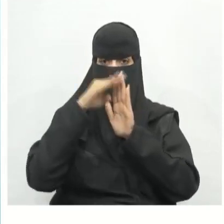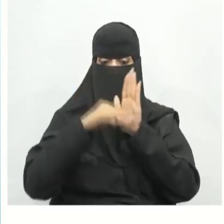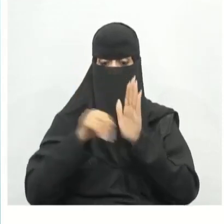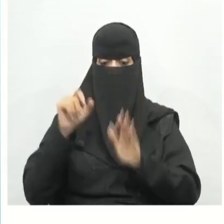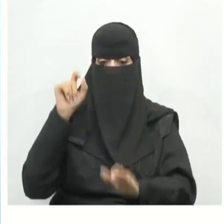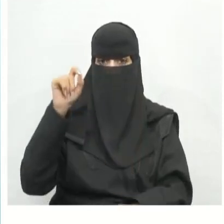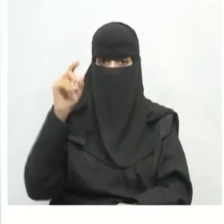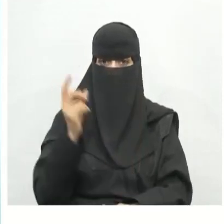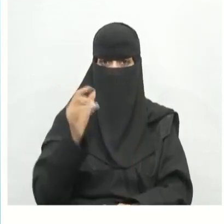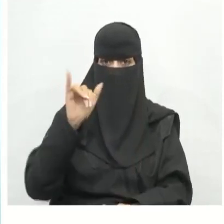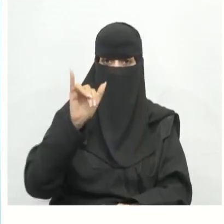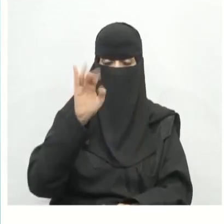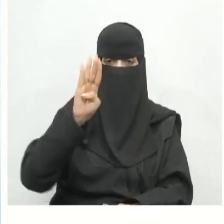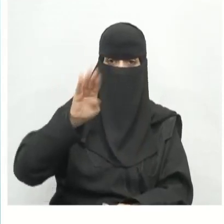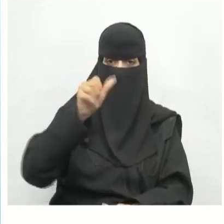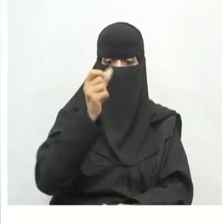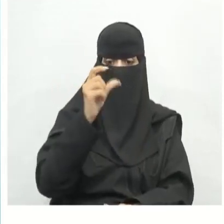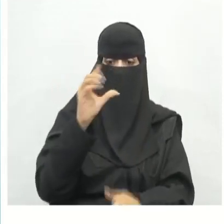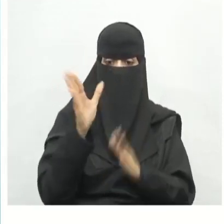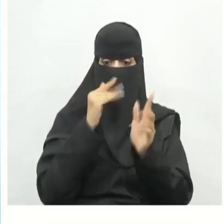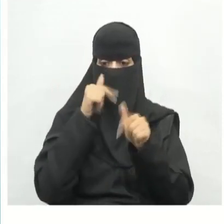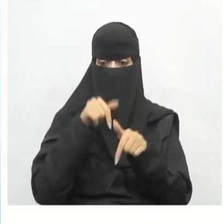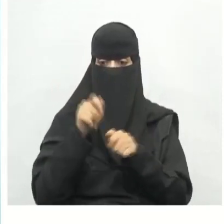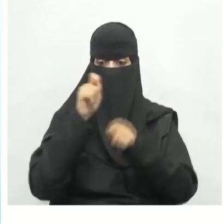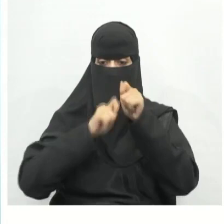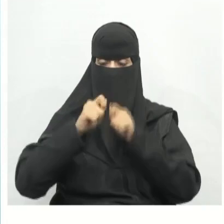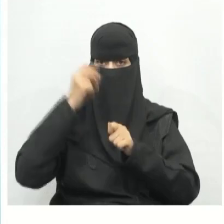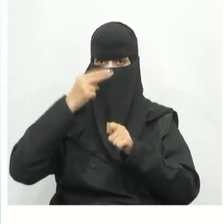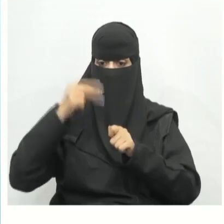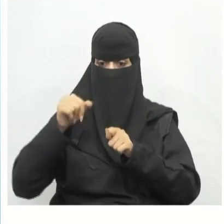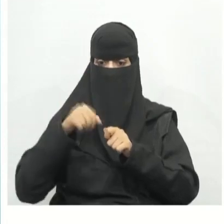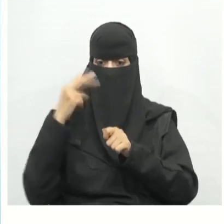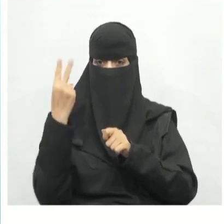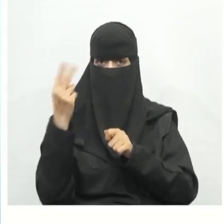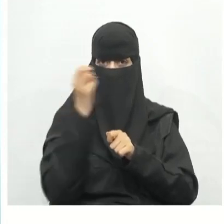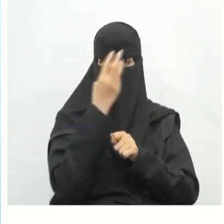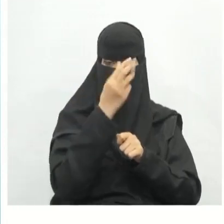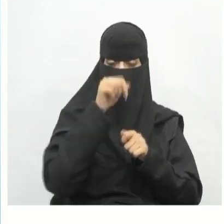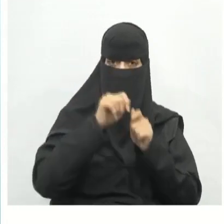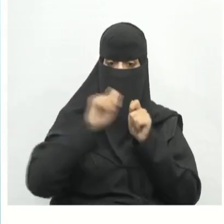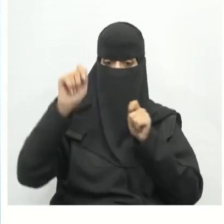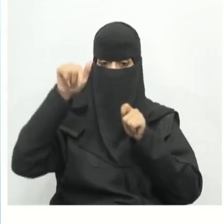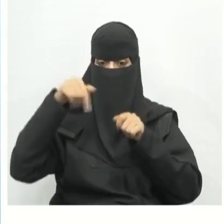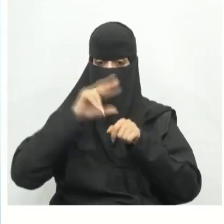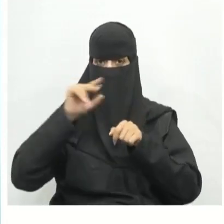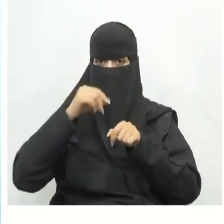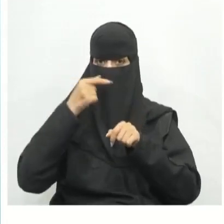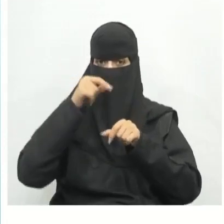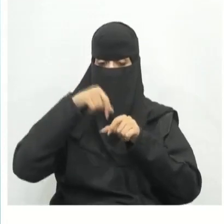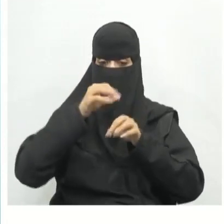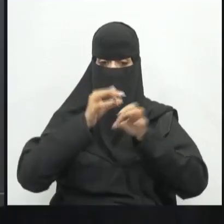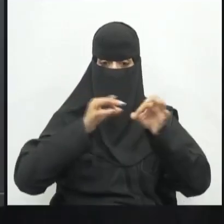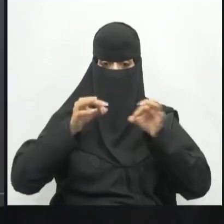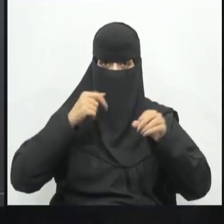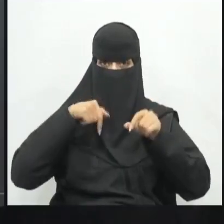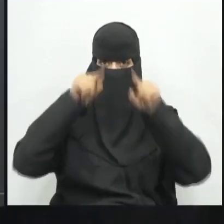الفري كات إذن التصميم ثنائي وثلاثي الأبعاد كما ذكرنا في درسنا اليوم